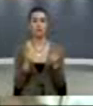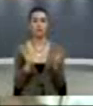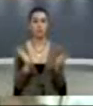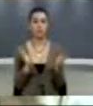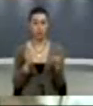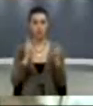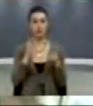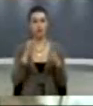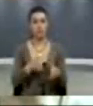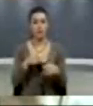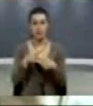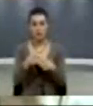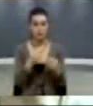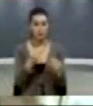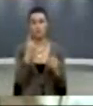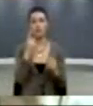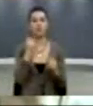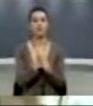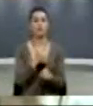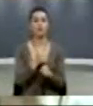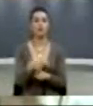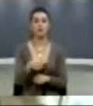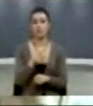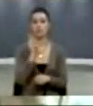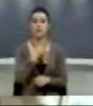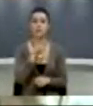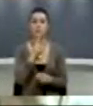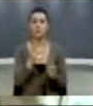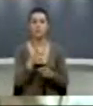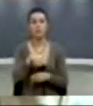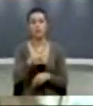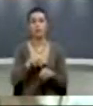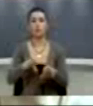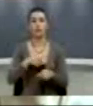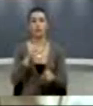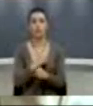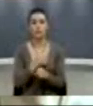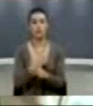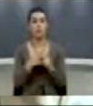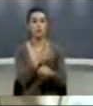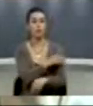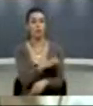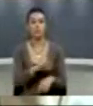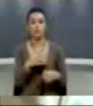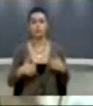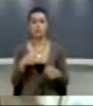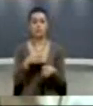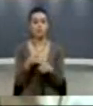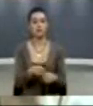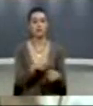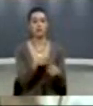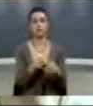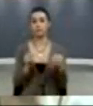bërbajt varezat, për krystisht ka qenë pun e pa lodhshme, e pa norve edhe ishu shtarve të betejes që e tojnë atje,